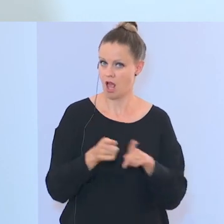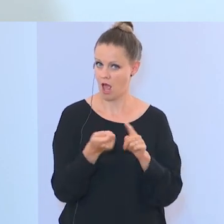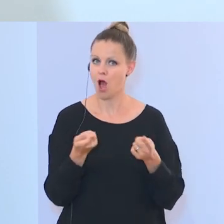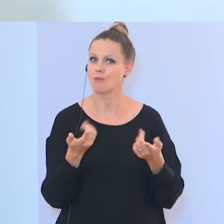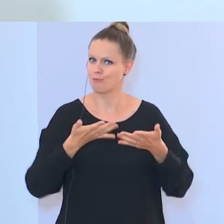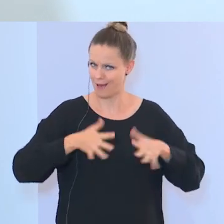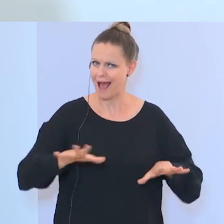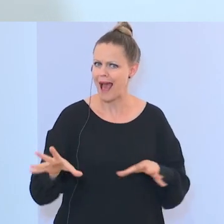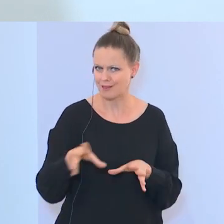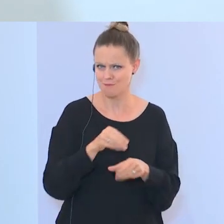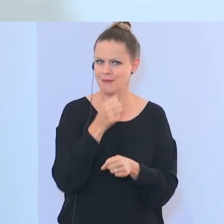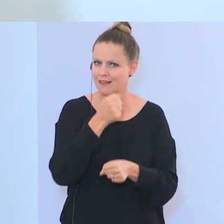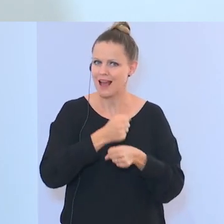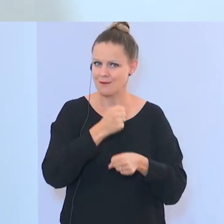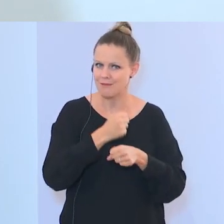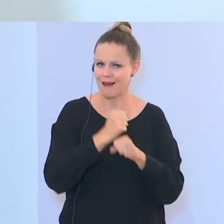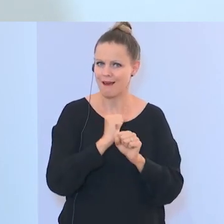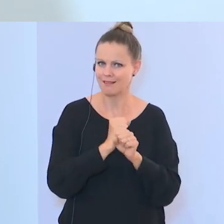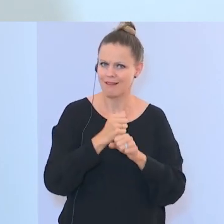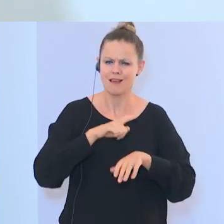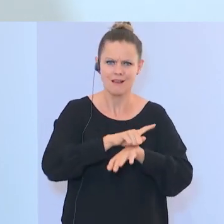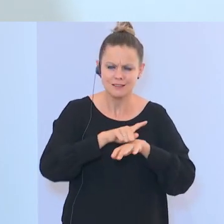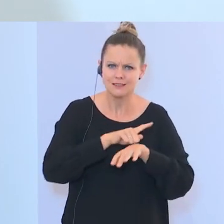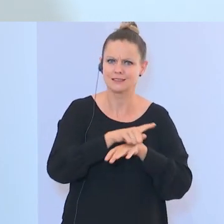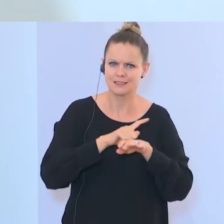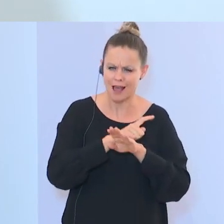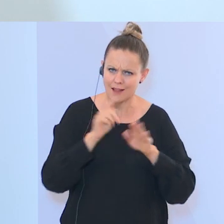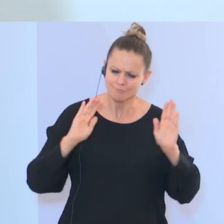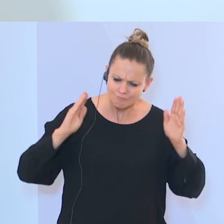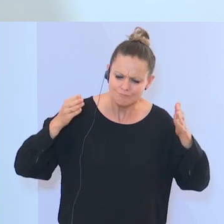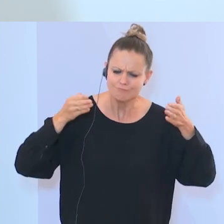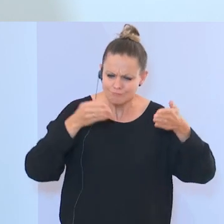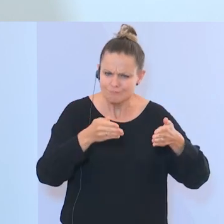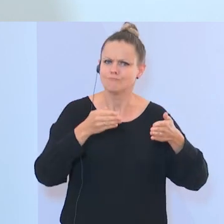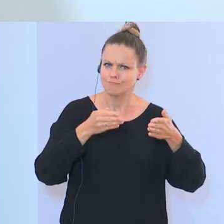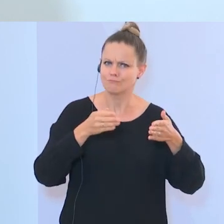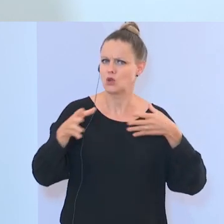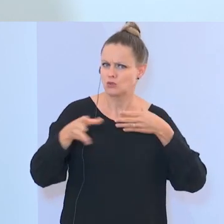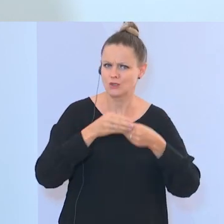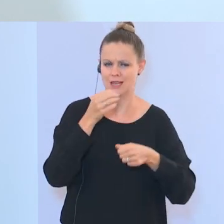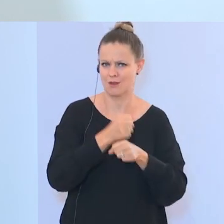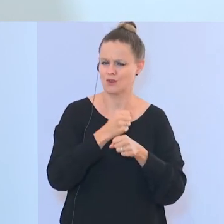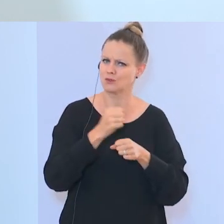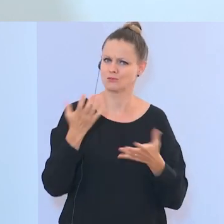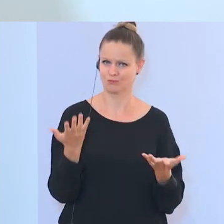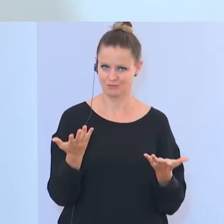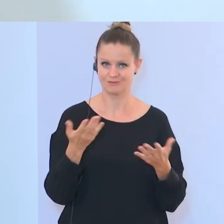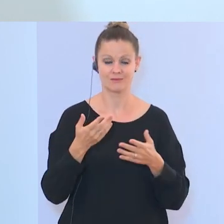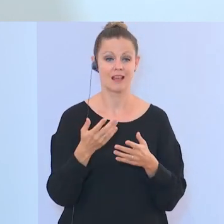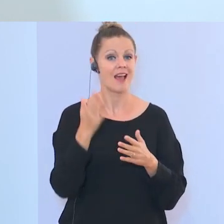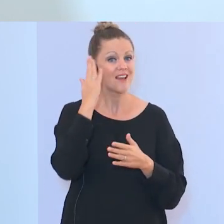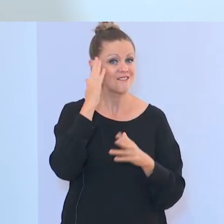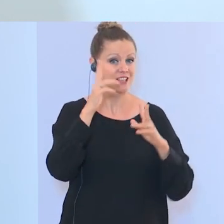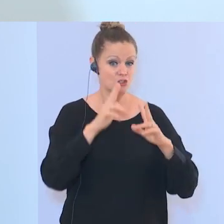hier mitzuarbeiten, dass sie Zeit investieren, dass wir hier gemeinsam an einen Strang ziehen. Für mich ist die Einbindung der Wissenschaft